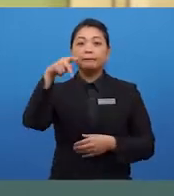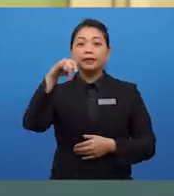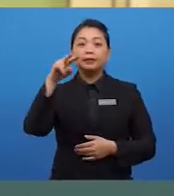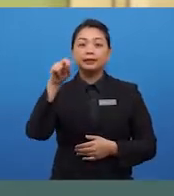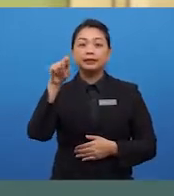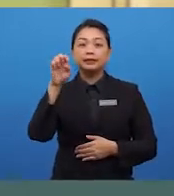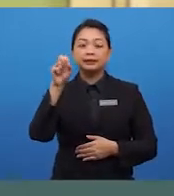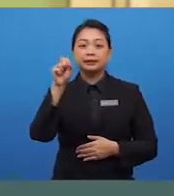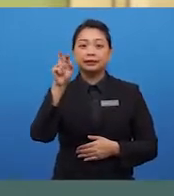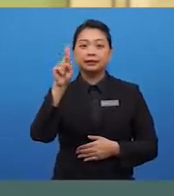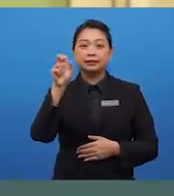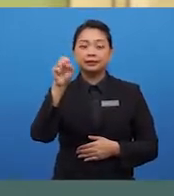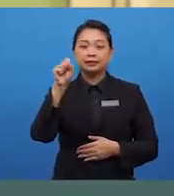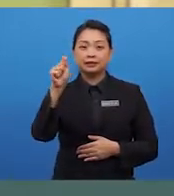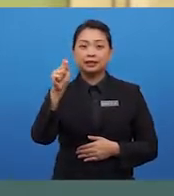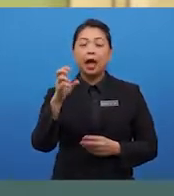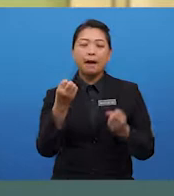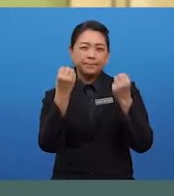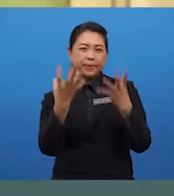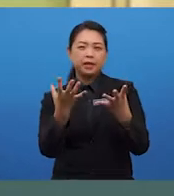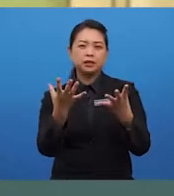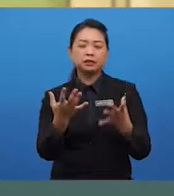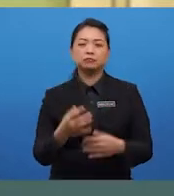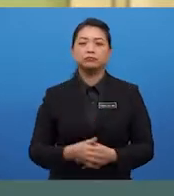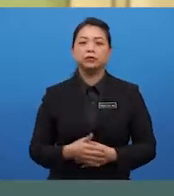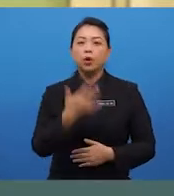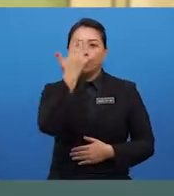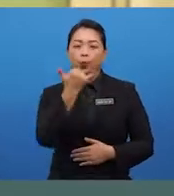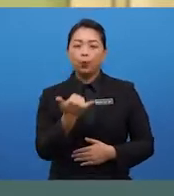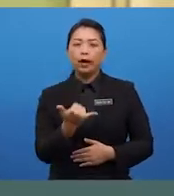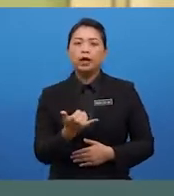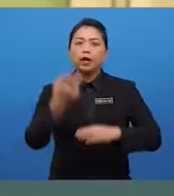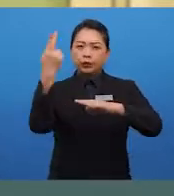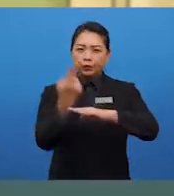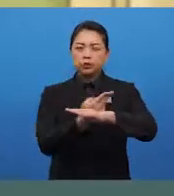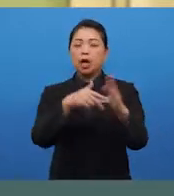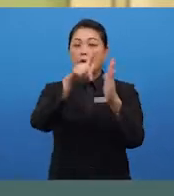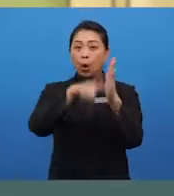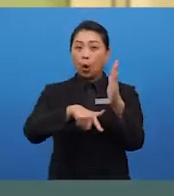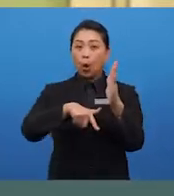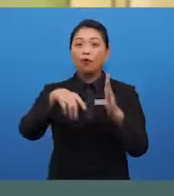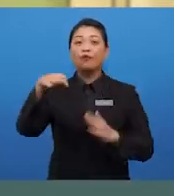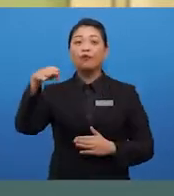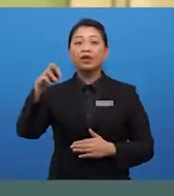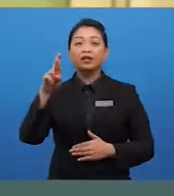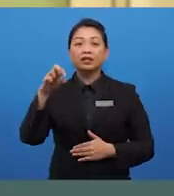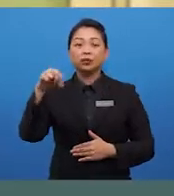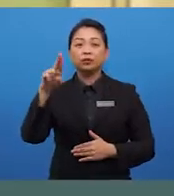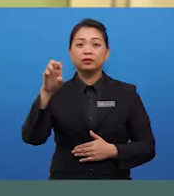on synonyms. Now, why using low-frequency words is encouraged?